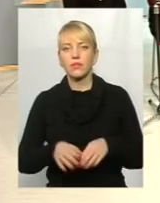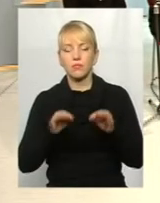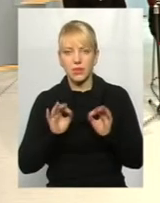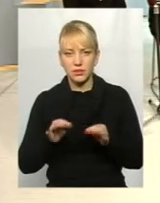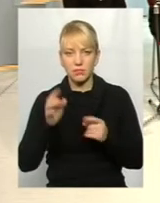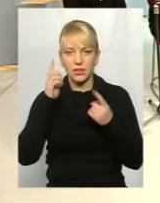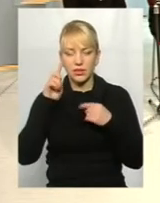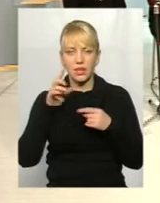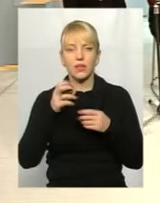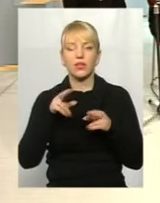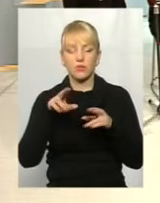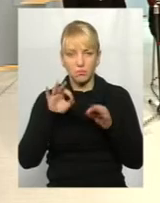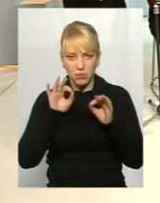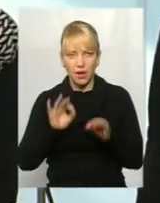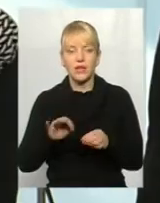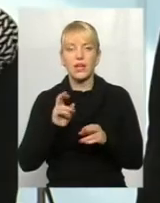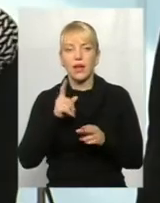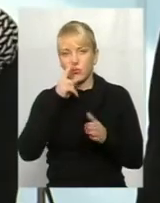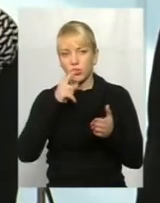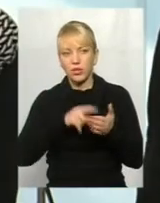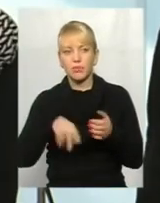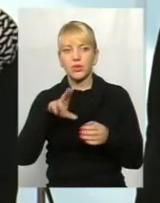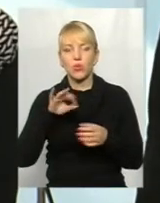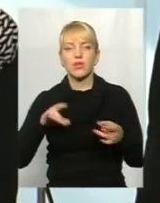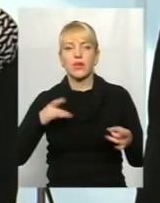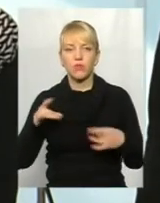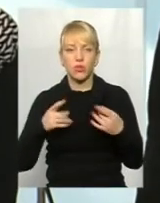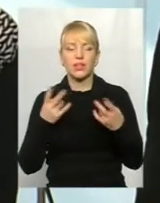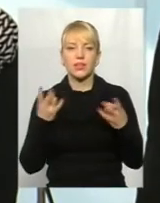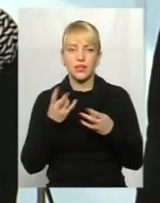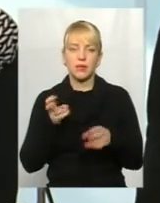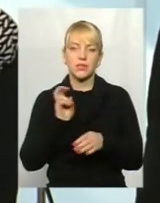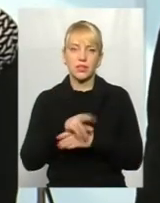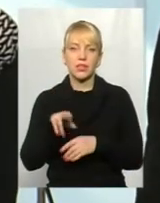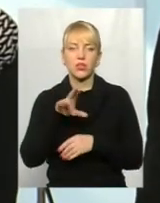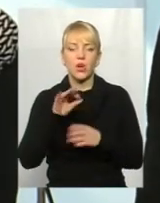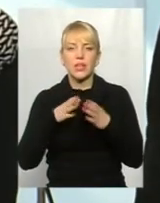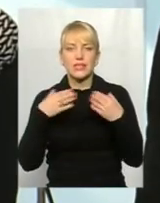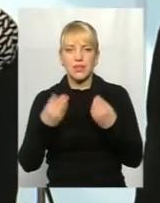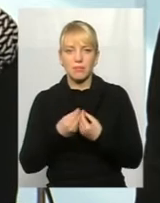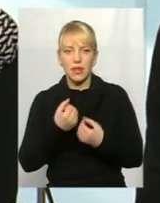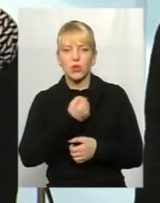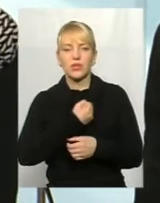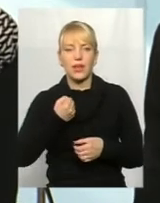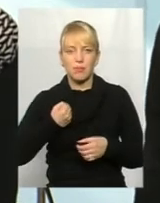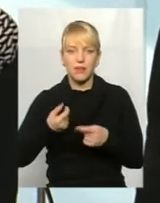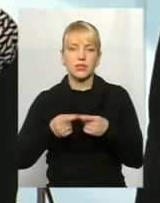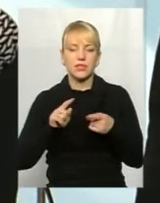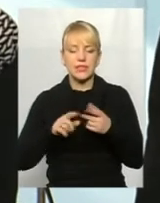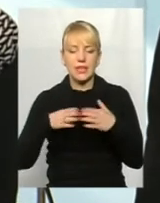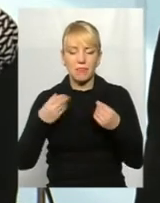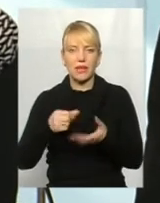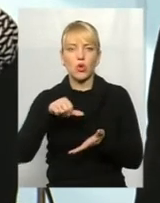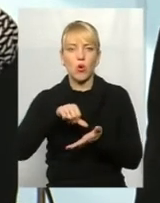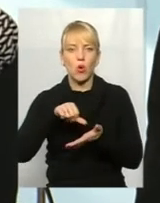дійсно правильна. Перед тим, як потрапити до невролога, треба зайти до сімейного терапевта, сімейного лікаря. І,